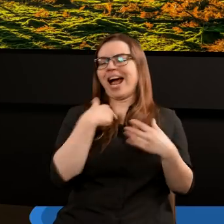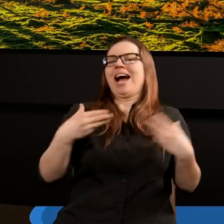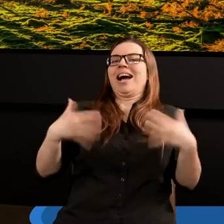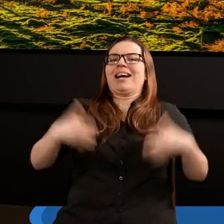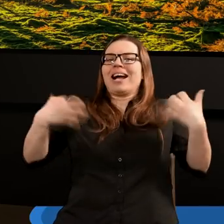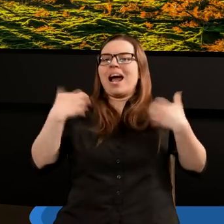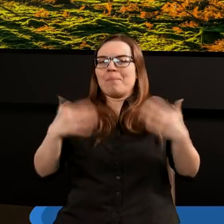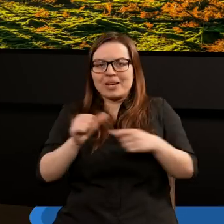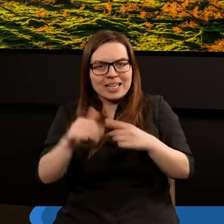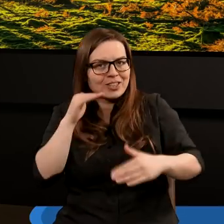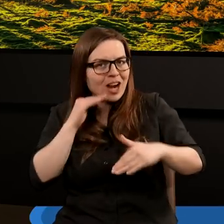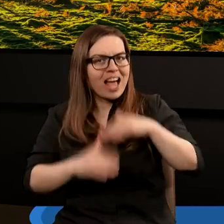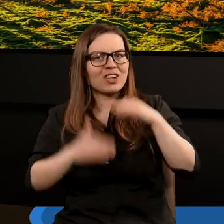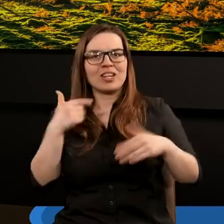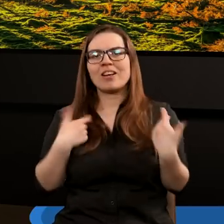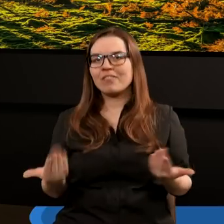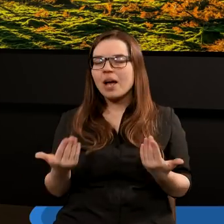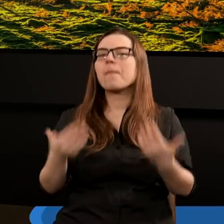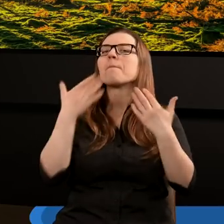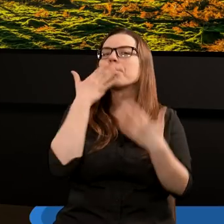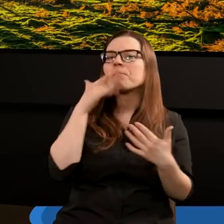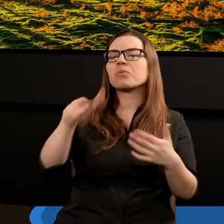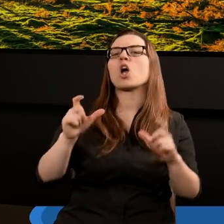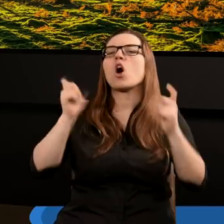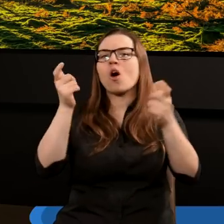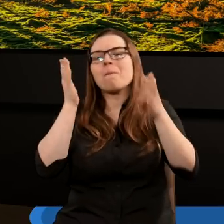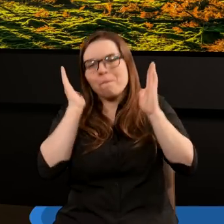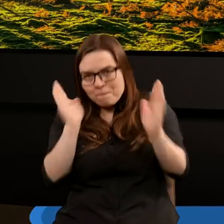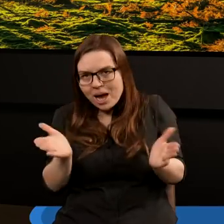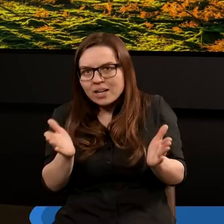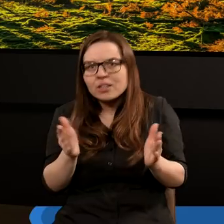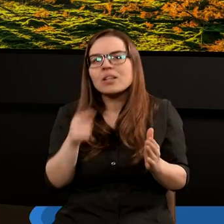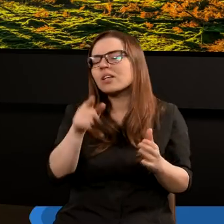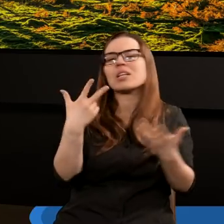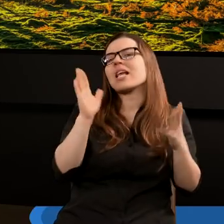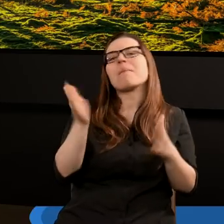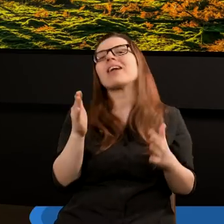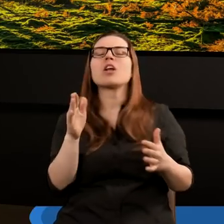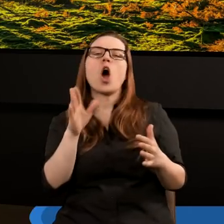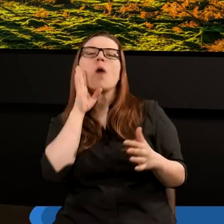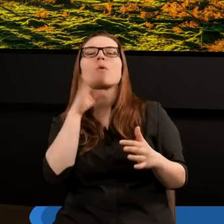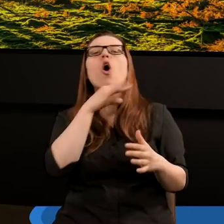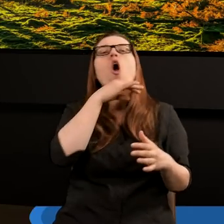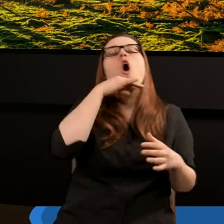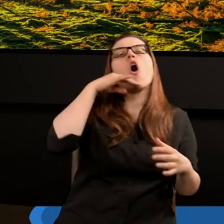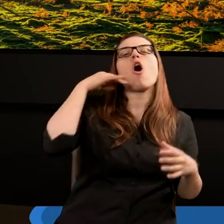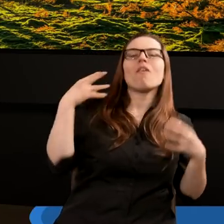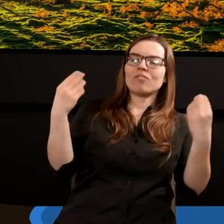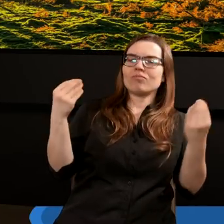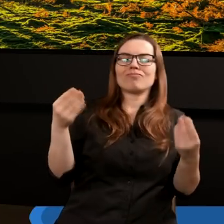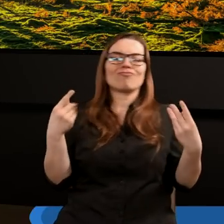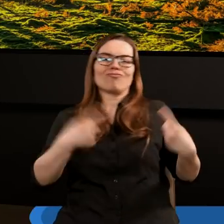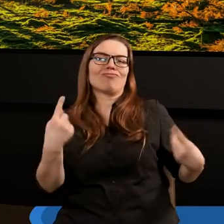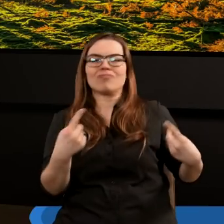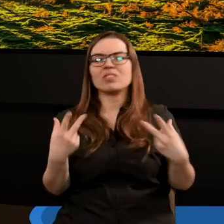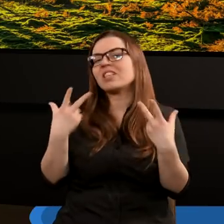względu na konsekwencje, bo zaraz będziemy mówili, jakie te konsekwencje będą, bo nie będzie tak różowo, jak tekst Pisma